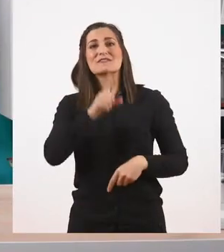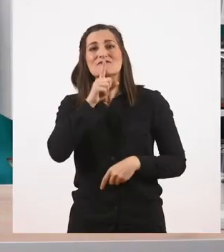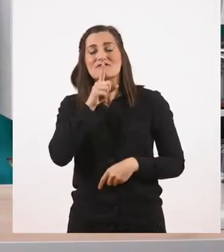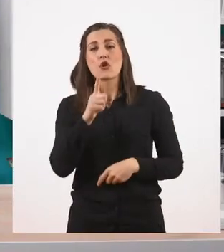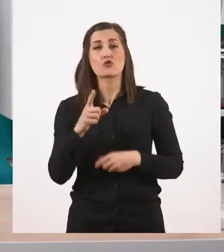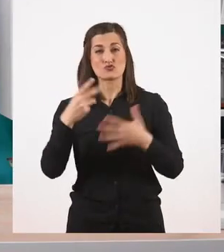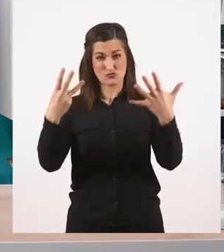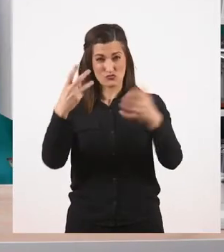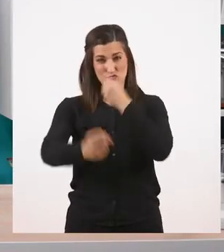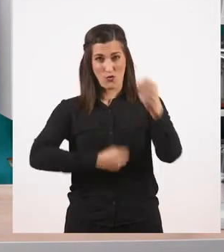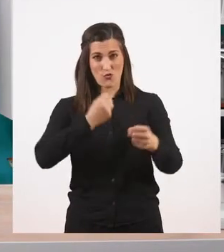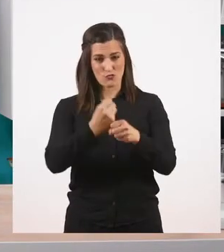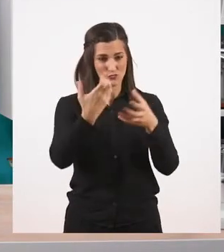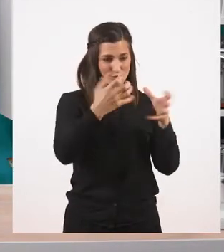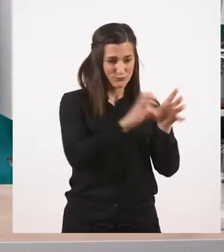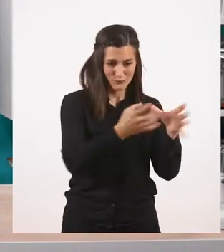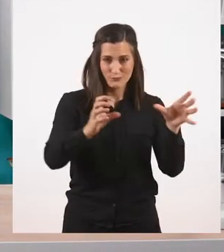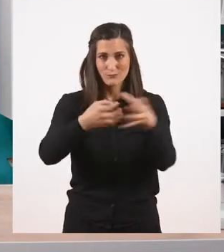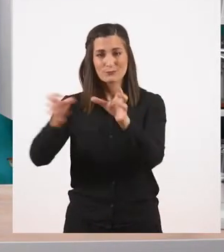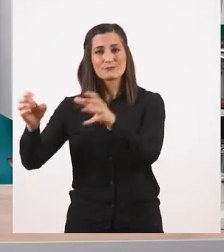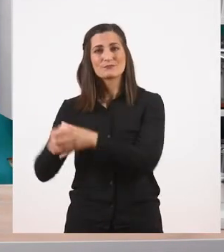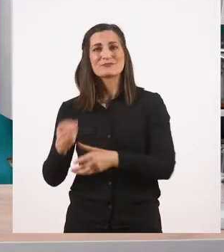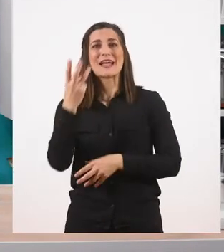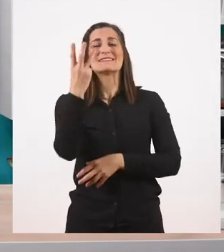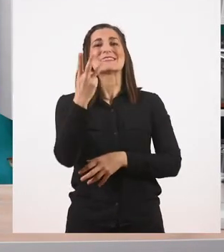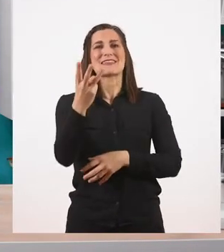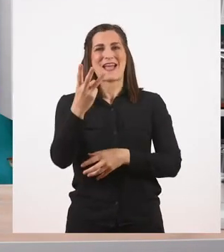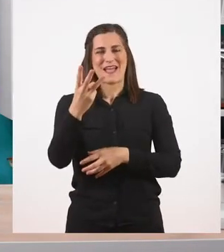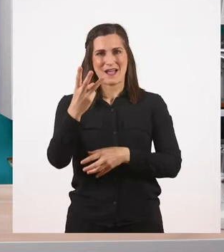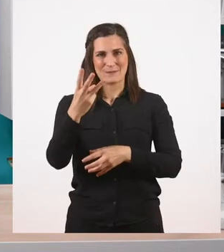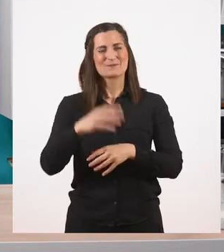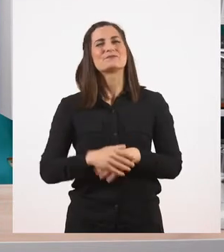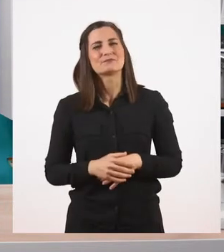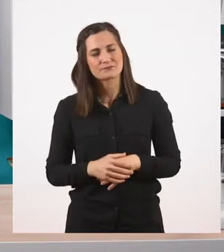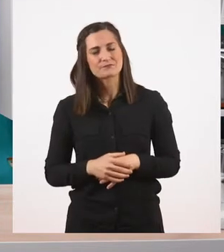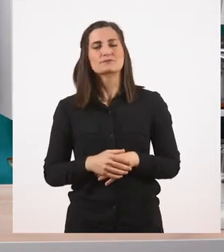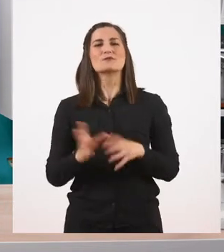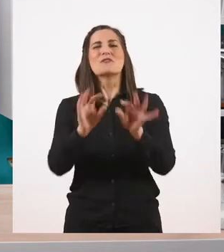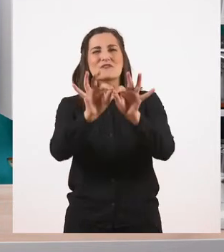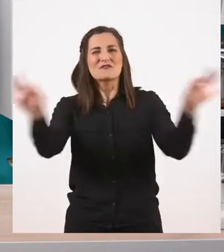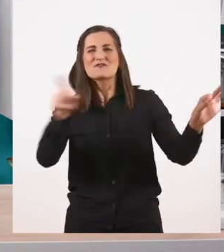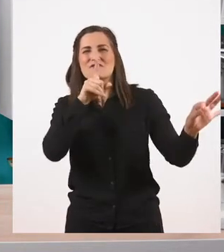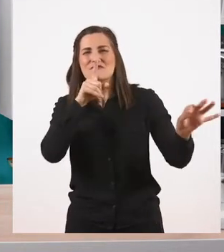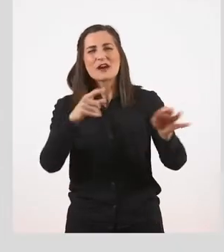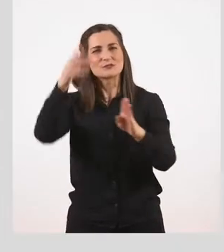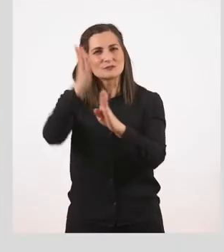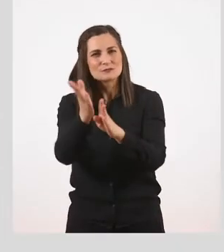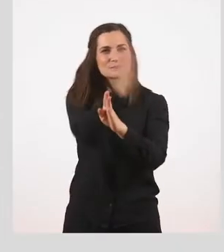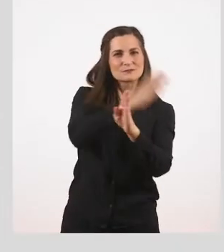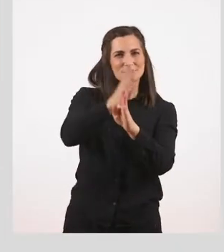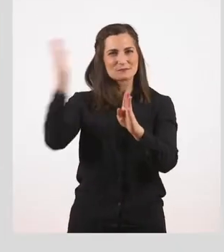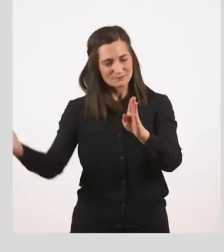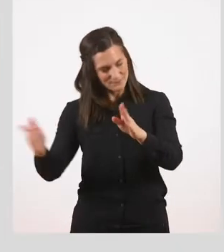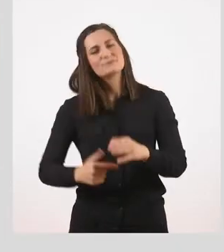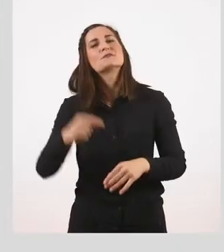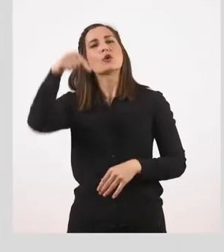Αυτούς τους 8 χρόνους θα τους χωρίσουμε σε 3 χρονικές βαθμίδες. Αυτές τις χρονικές βαθμίδες που αναφέραμε πριν. Έτσι